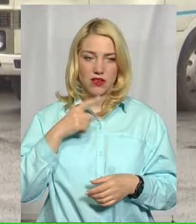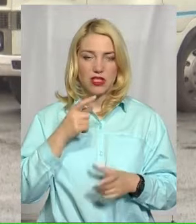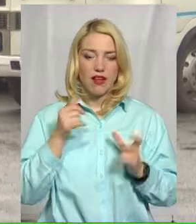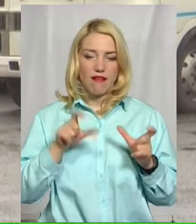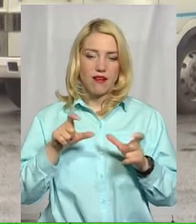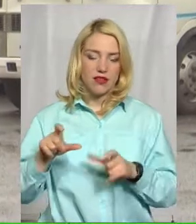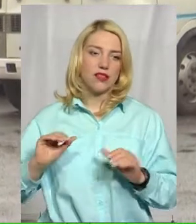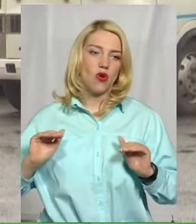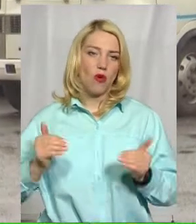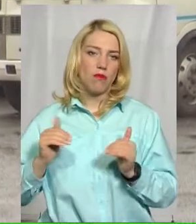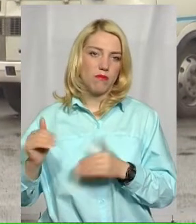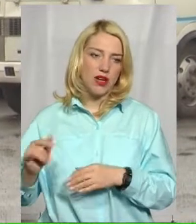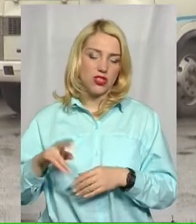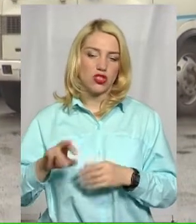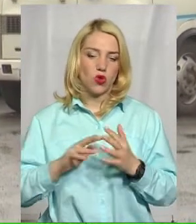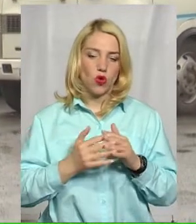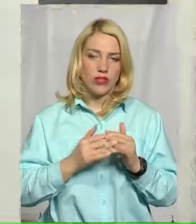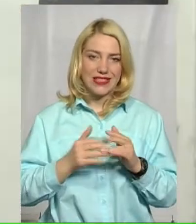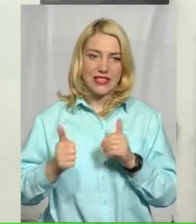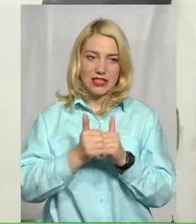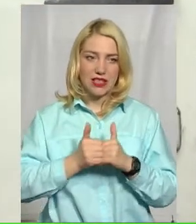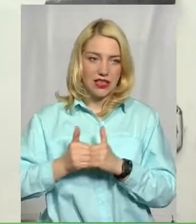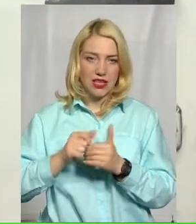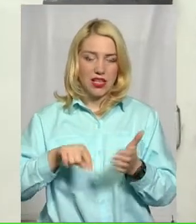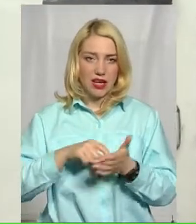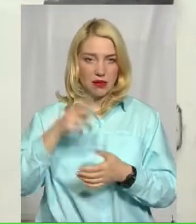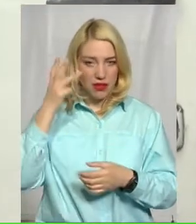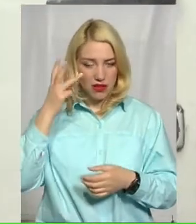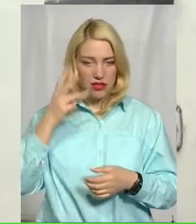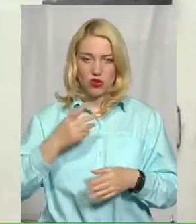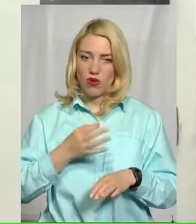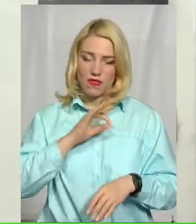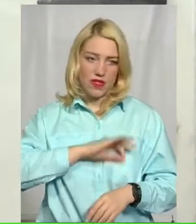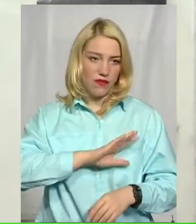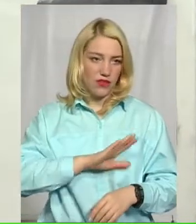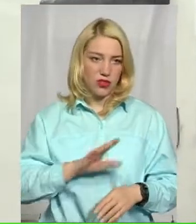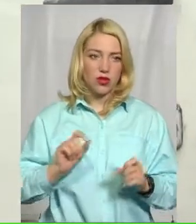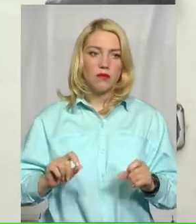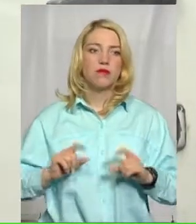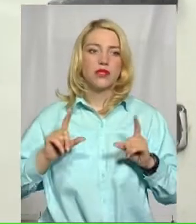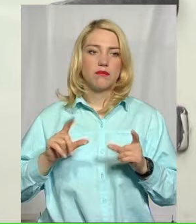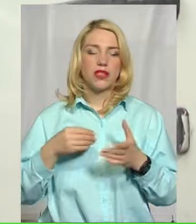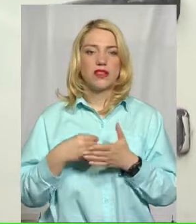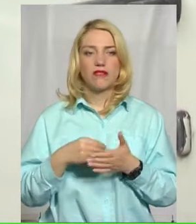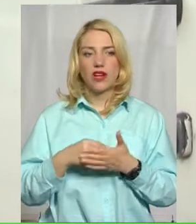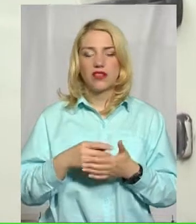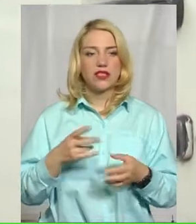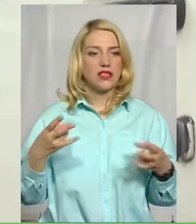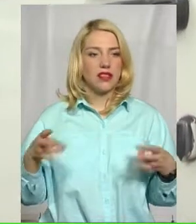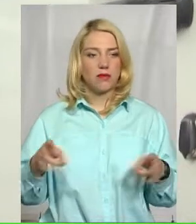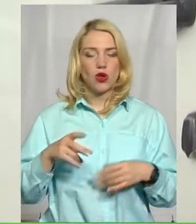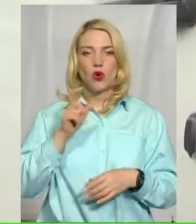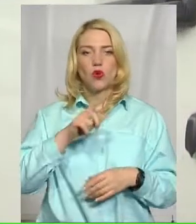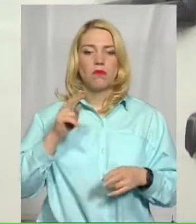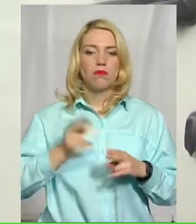возити пасажирів до сіл та містечок навколо Хмельницького стало невигідно. Та підіймати вартість проїзду вважає недоречним. Люди два місяці без зарплати,